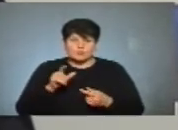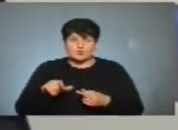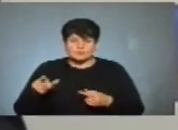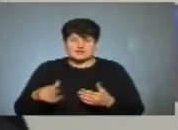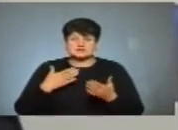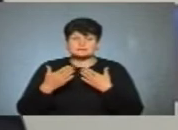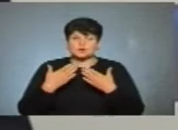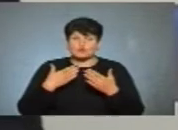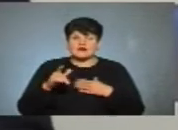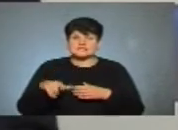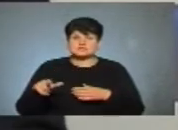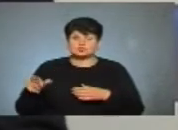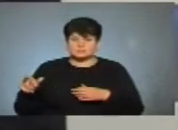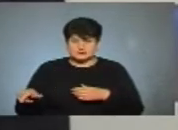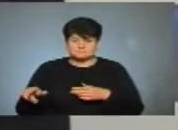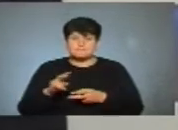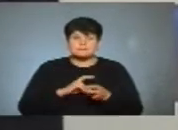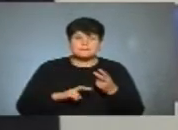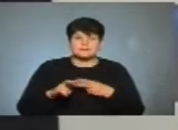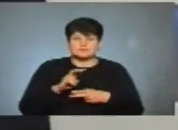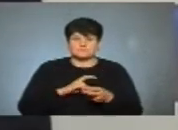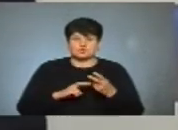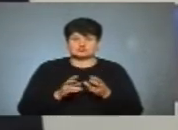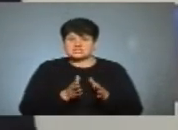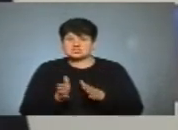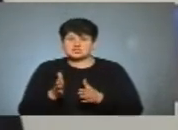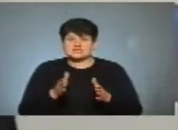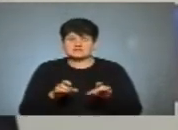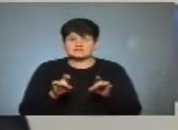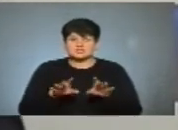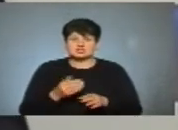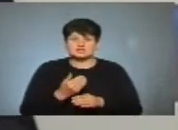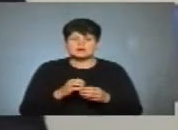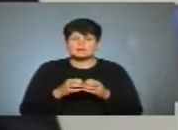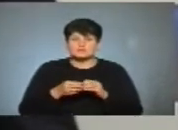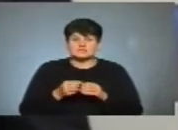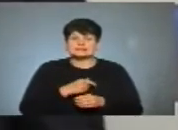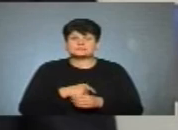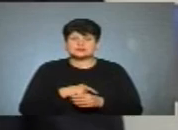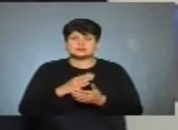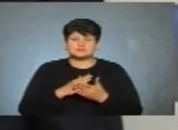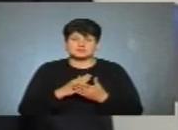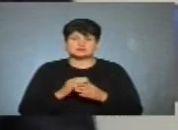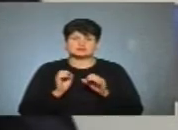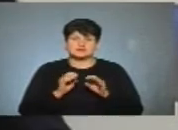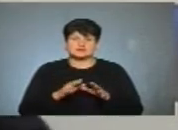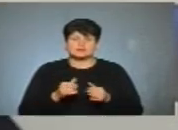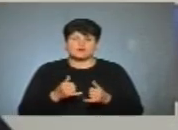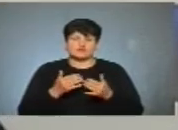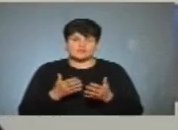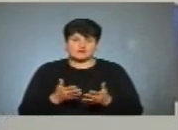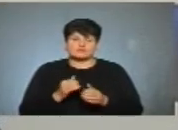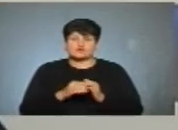безпосередньо з людьми, пошуки шляхів вирішення їхніх проблем, має складати повноваження, і